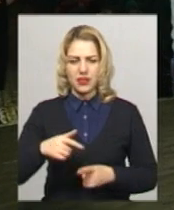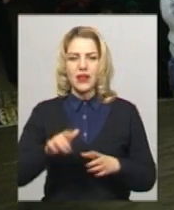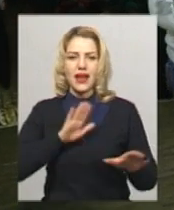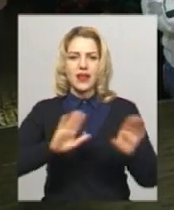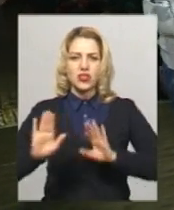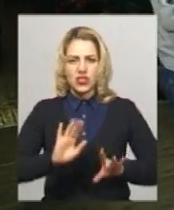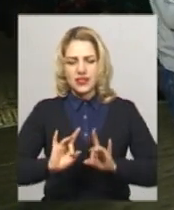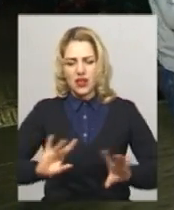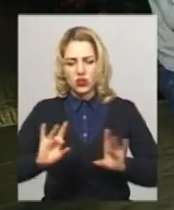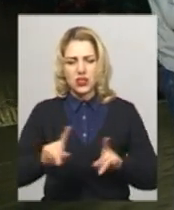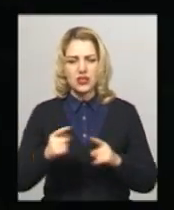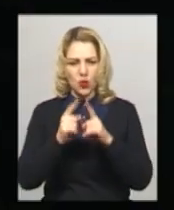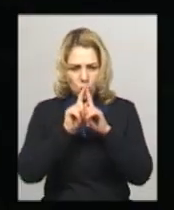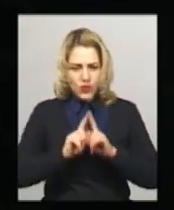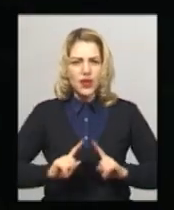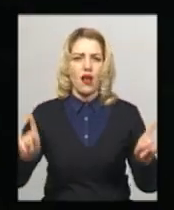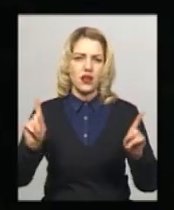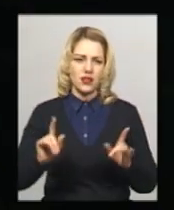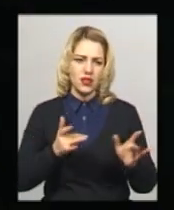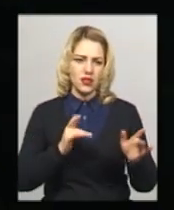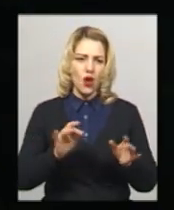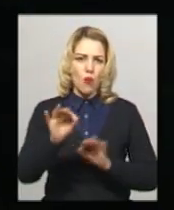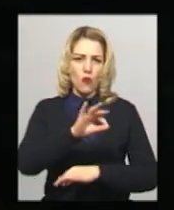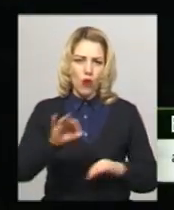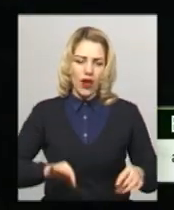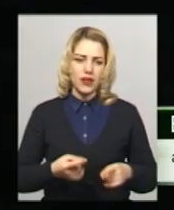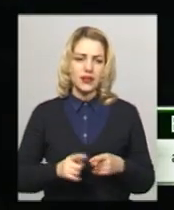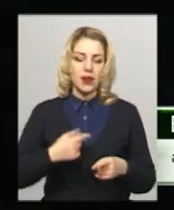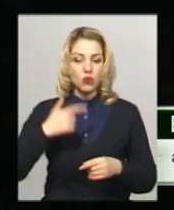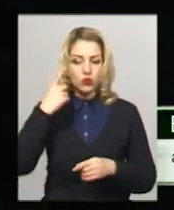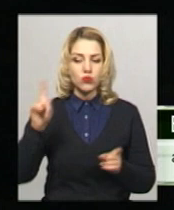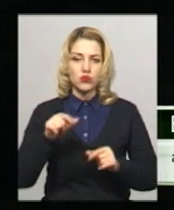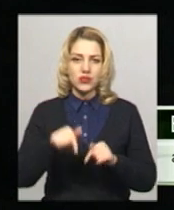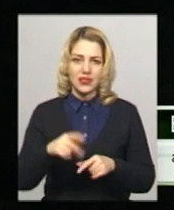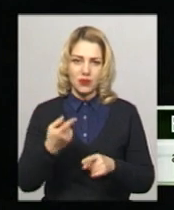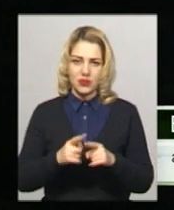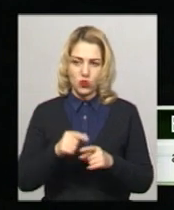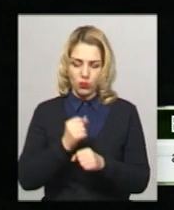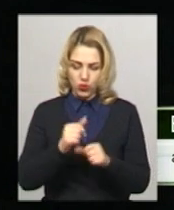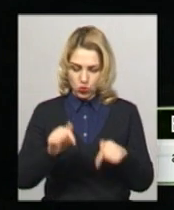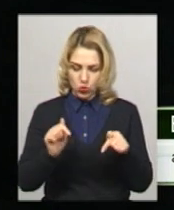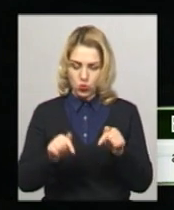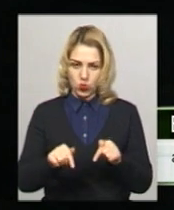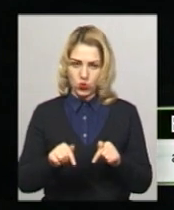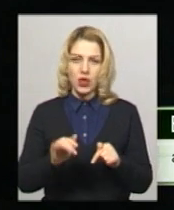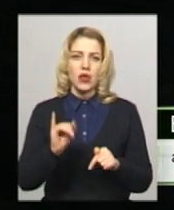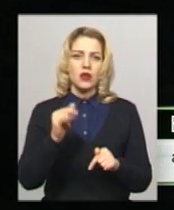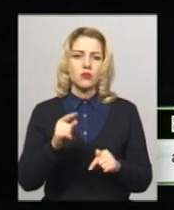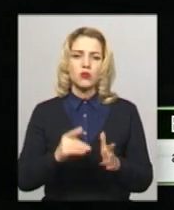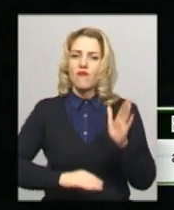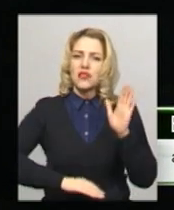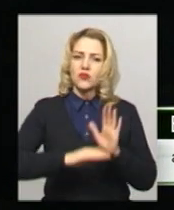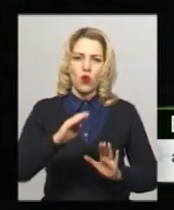каже, що це унікальний проєкт. Я подумав, що це треба зробити. Тут ще така патріотична проблема,